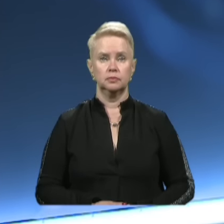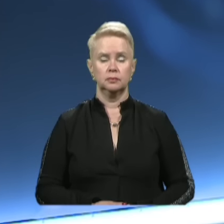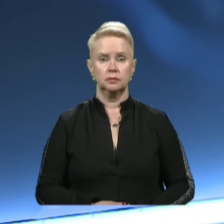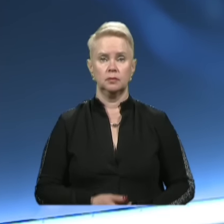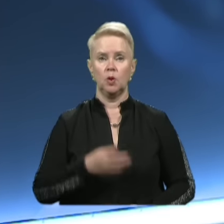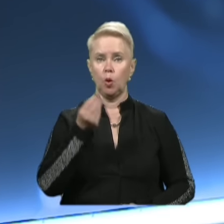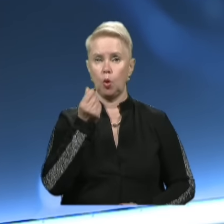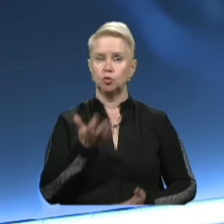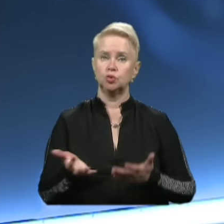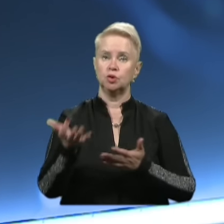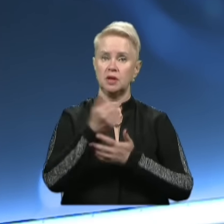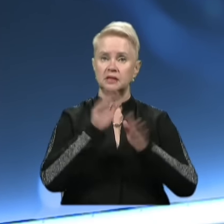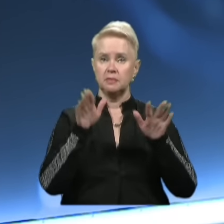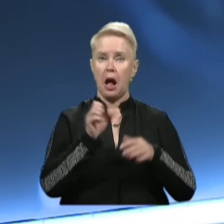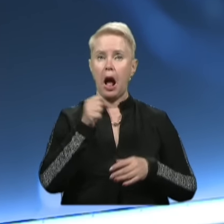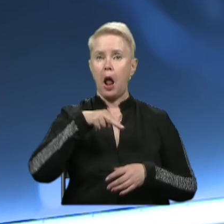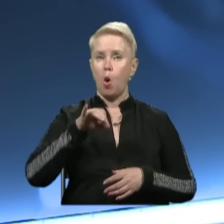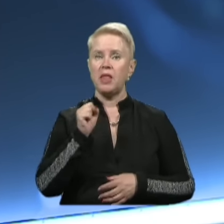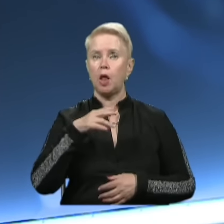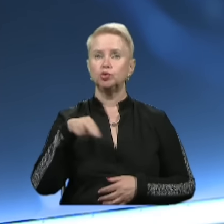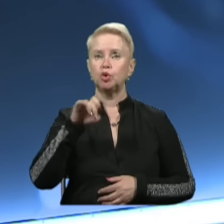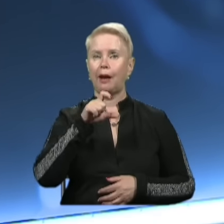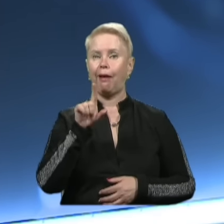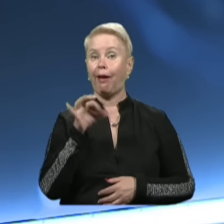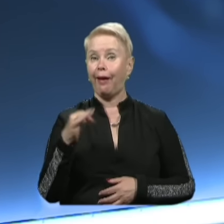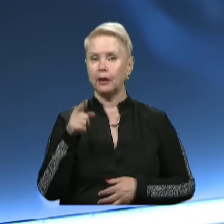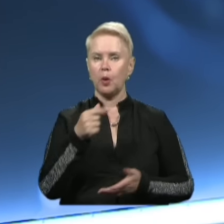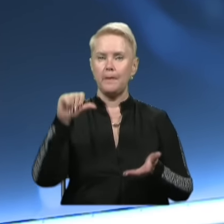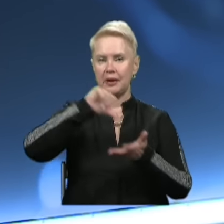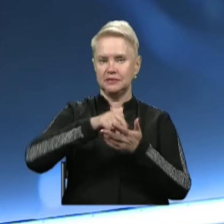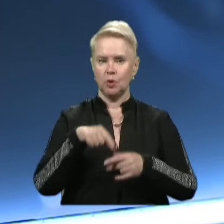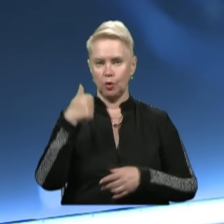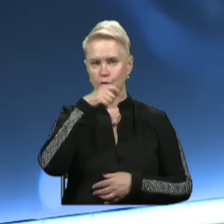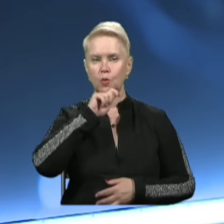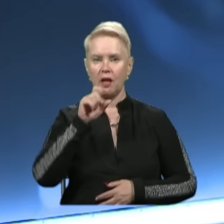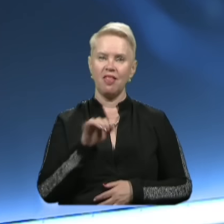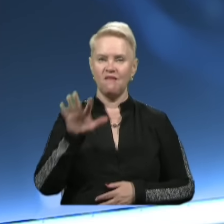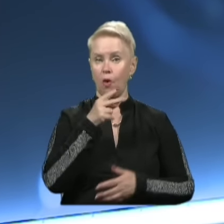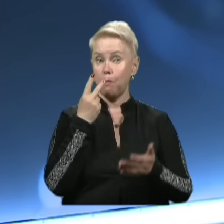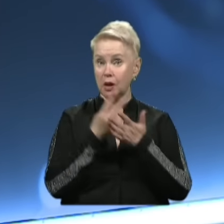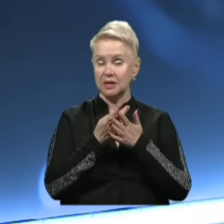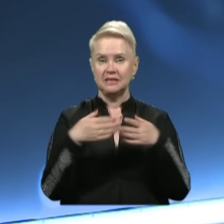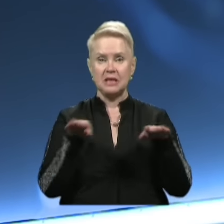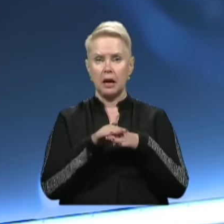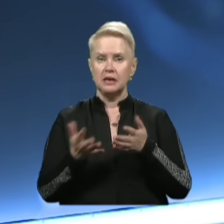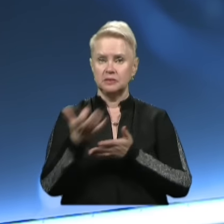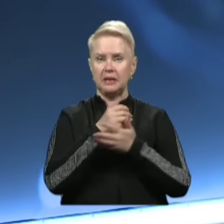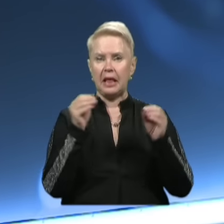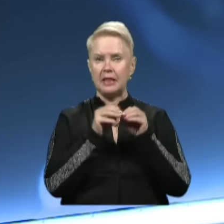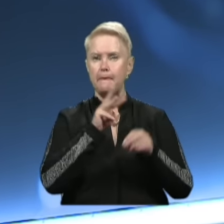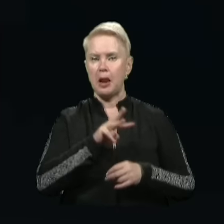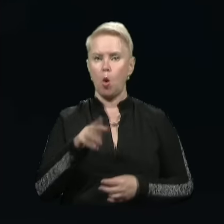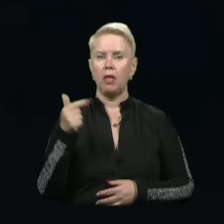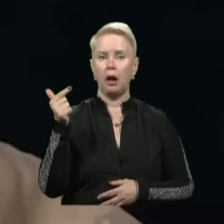Гроші зібрали співачки Альона Альона та Джері Хейл, які представляли цьогоріч Україну на Євробаченні, закрили збір на 10